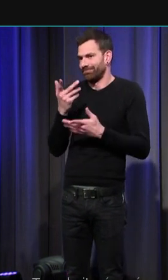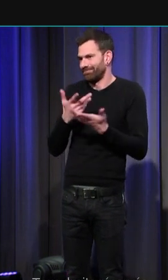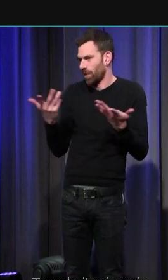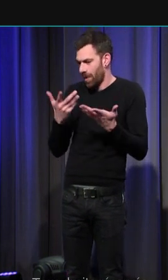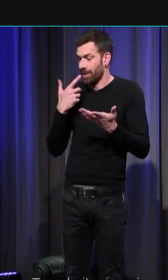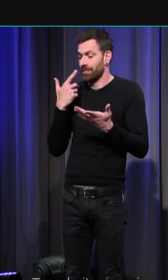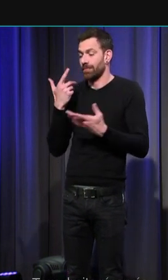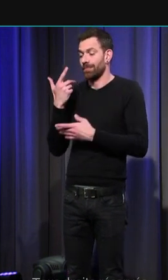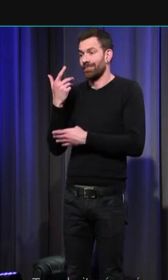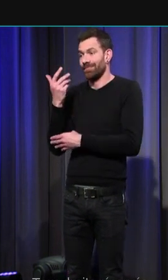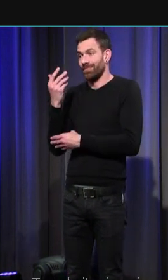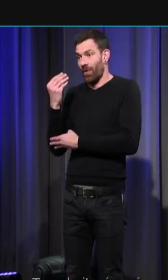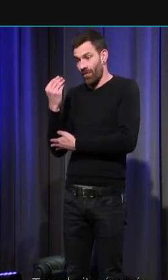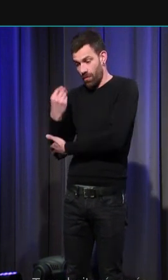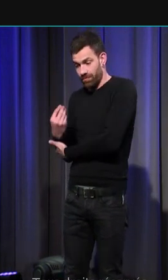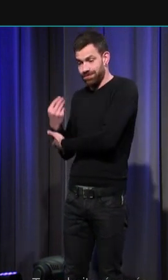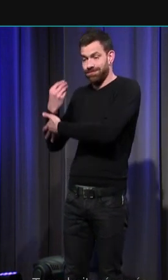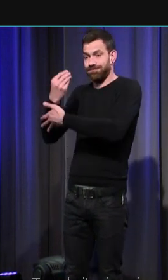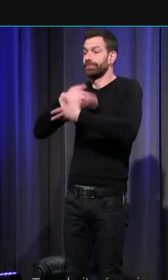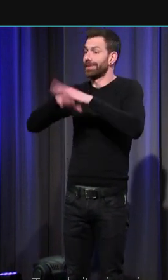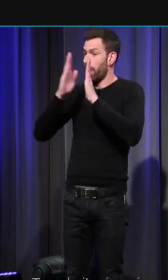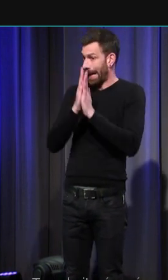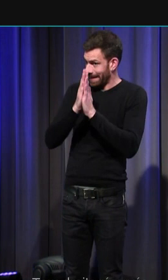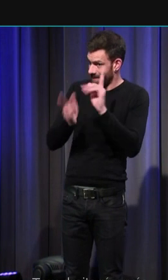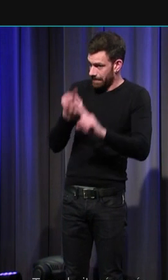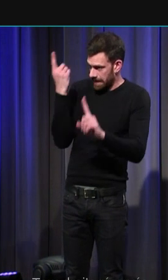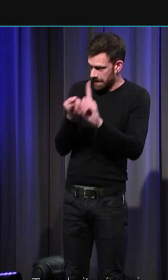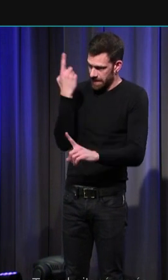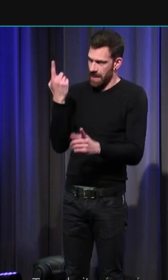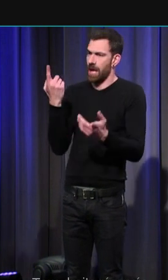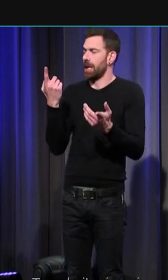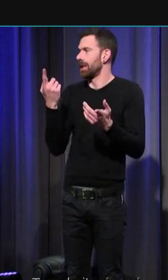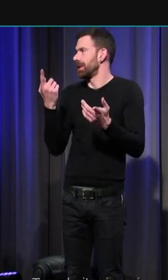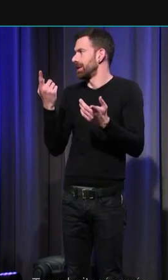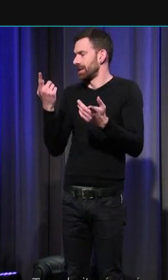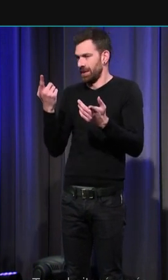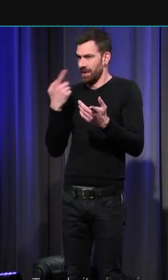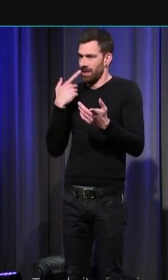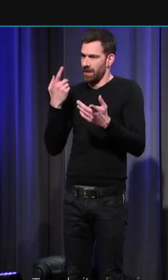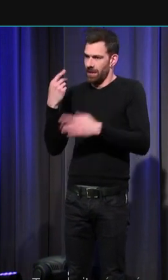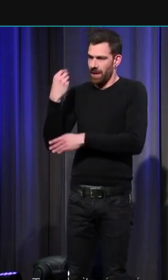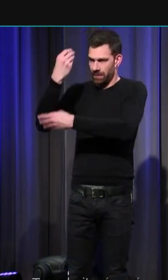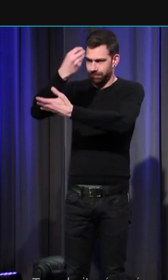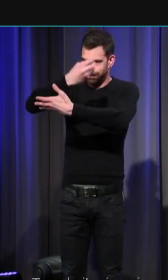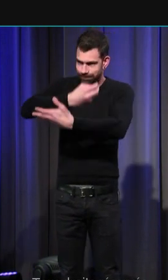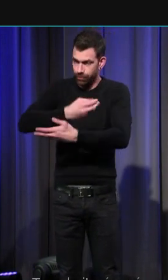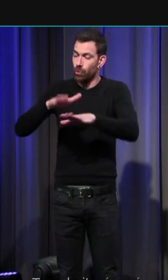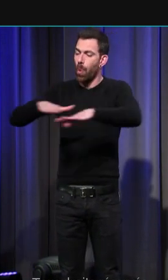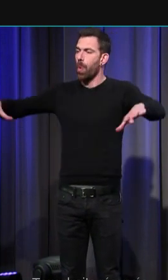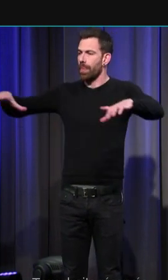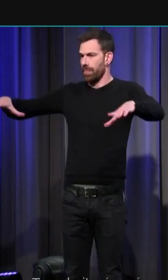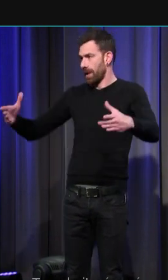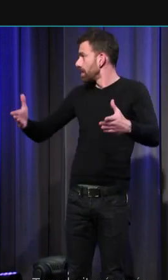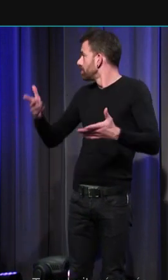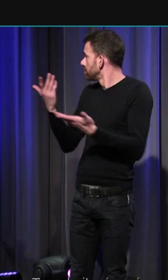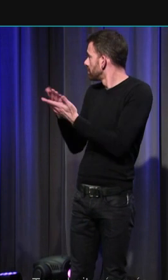un enfant dans ces fameux sanctuaires dans ces fameuses églises où on peut attendre un répit en déposant l'enfant comme vous